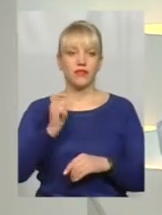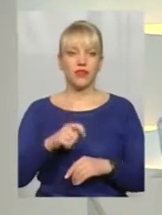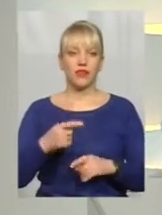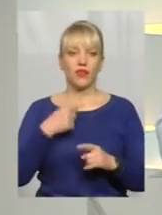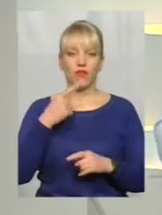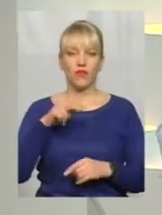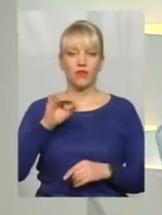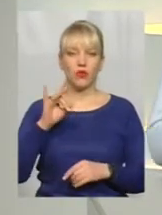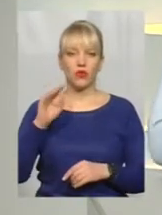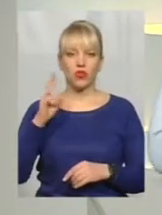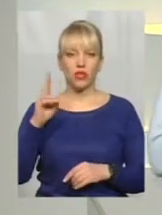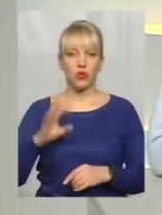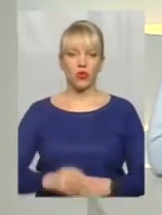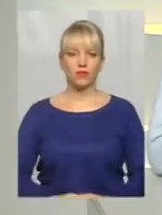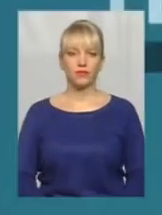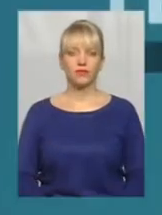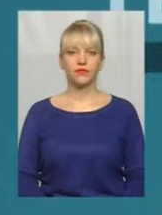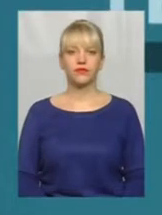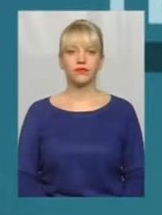означив Петро Порошенко. Послухаємо.